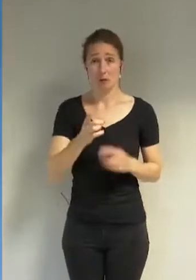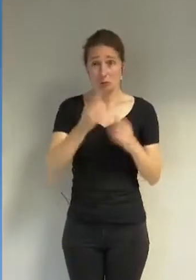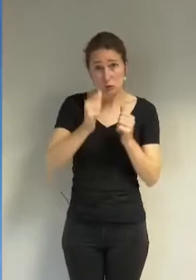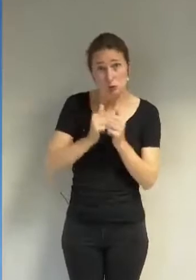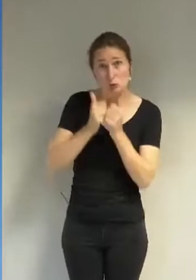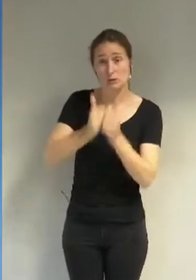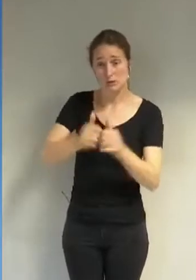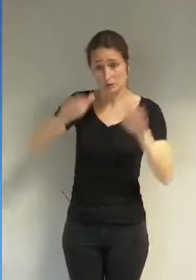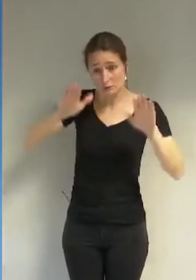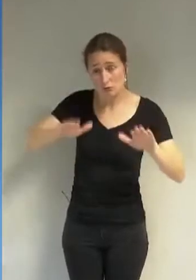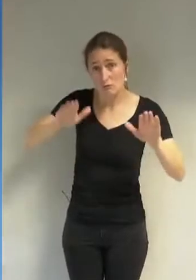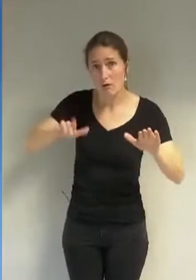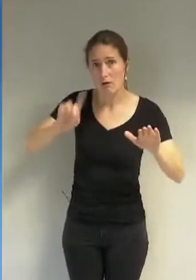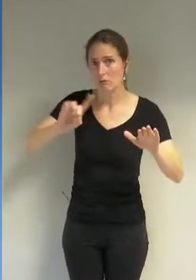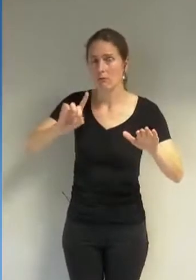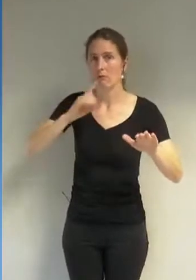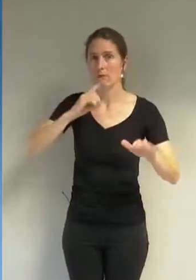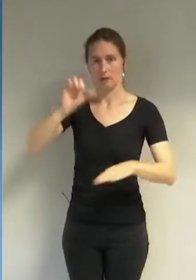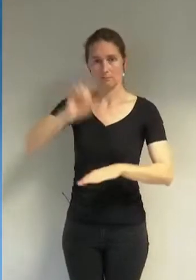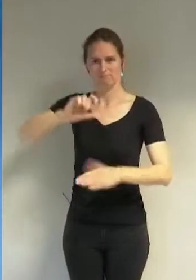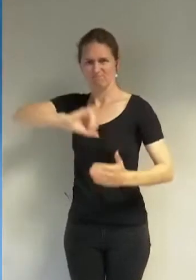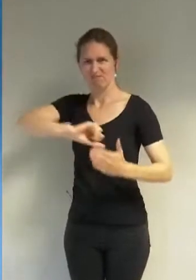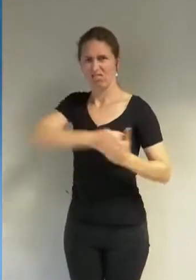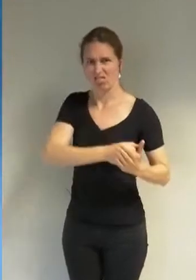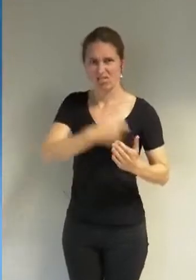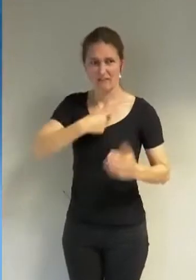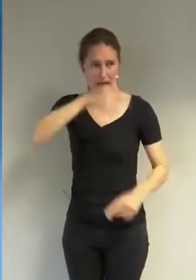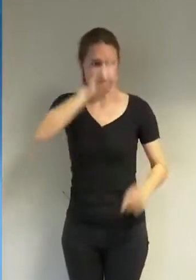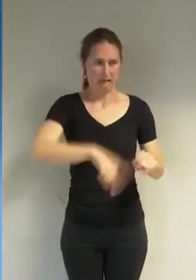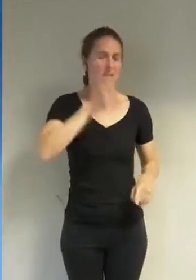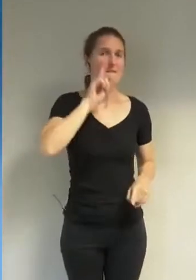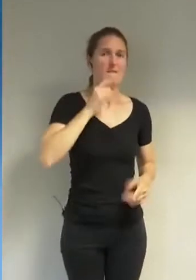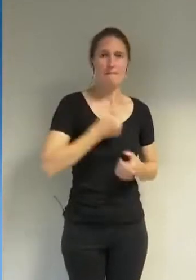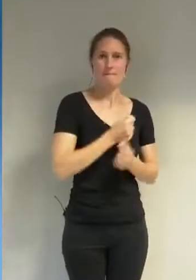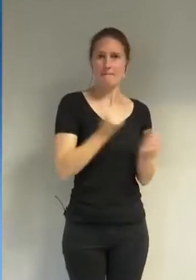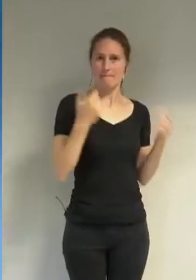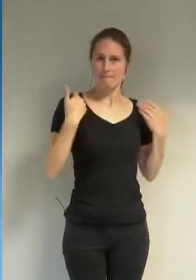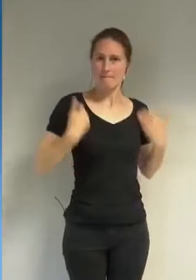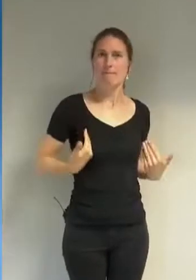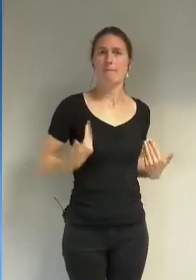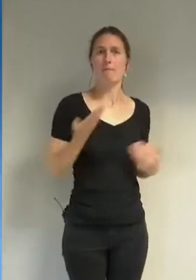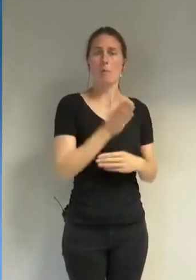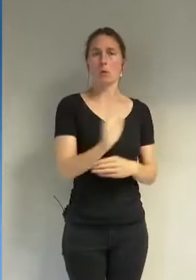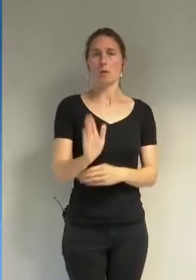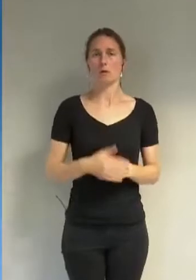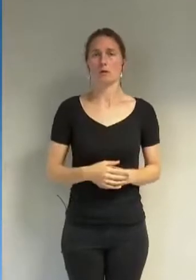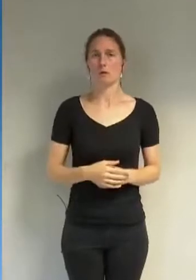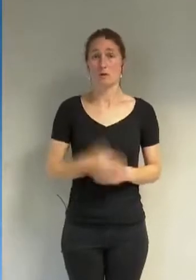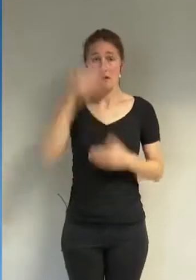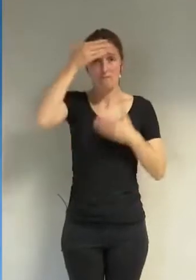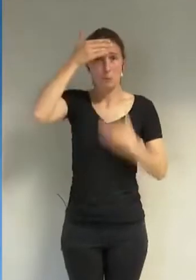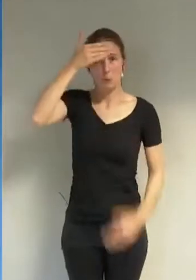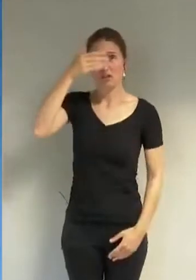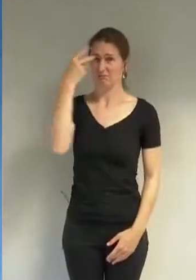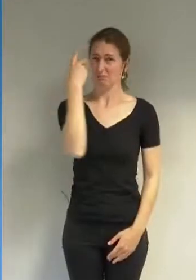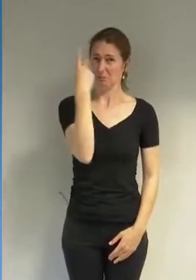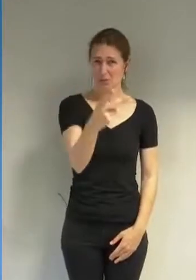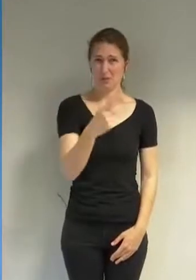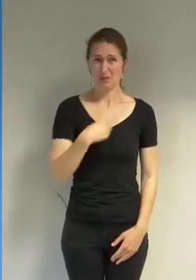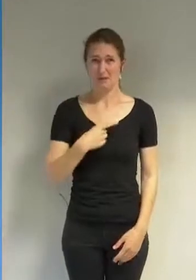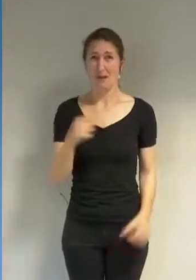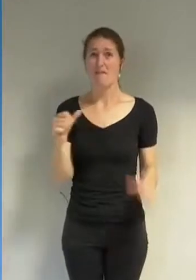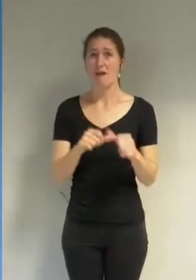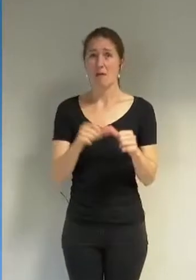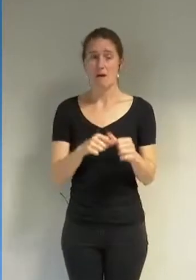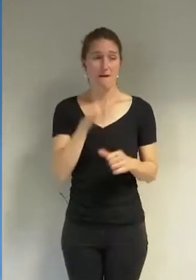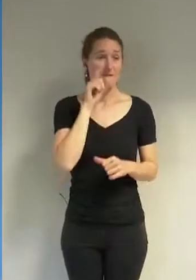c'est un interdit islamiste qui interdit aux femmes de montrer leur corps. Votre burkini porte un coup sans précédent aux femmes musulmanes